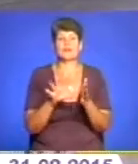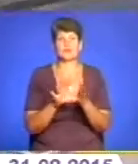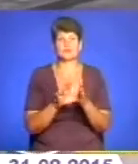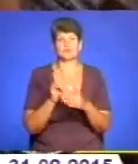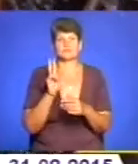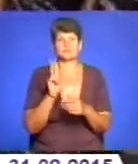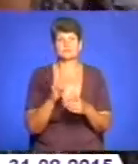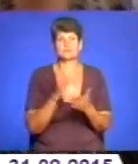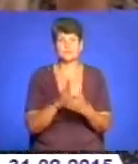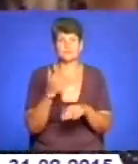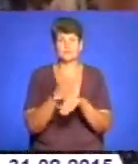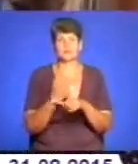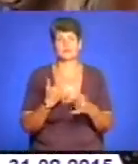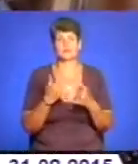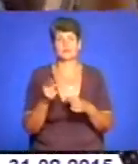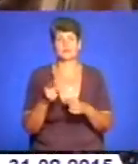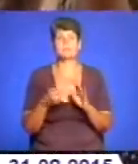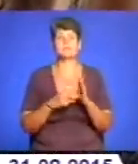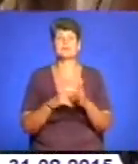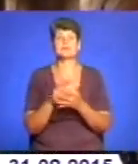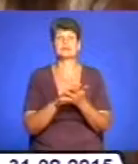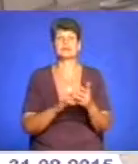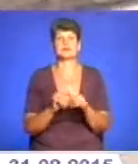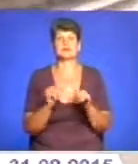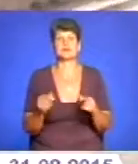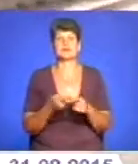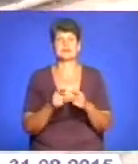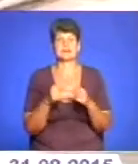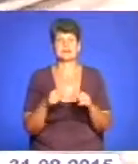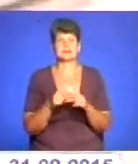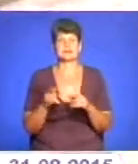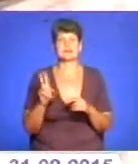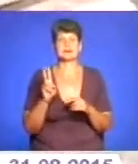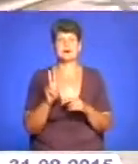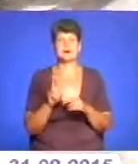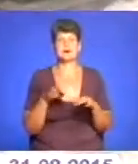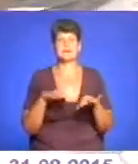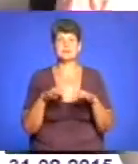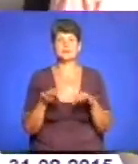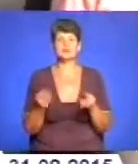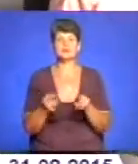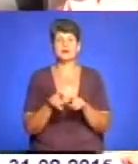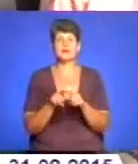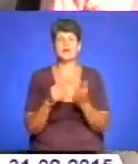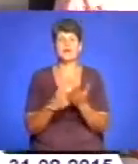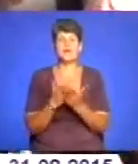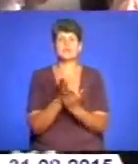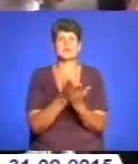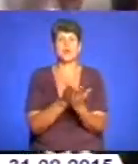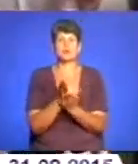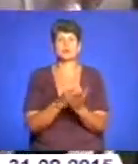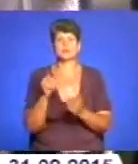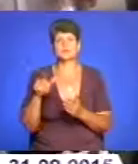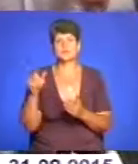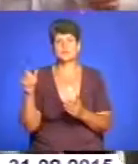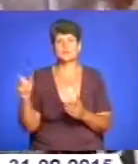пріоритетом для Тернополя. Планують і надалі розвивати цей вид транспорту. Одночасно удосконалюють якість обслуговування пасажирів, у